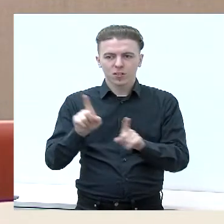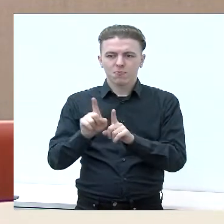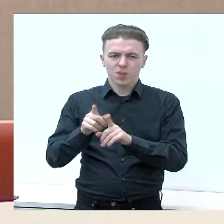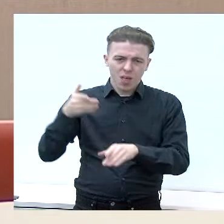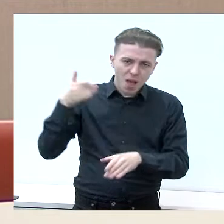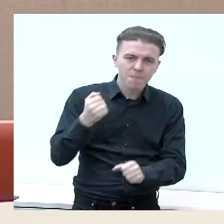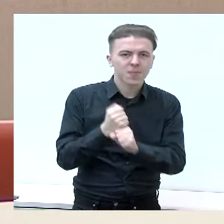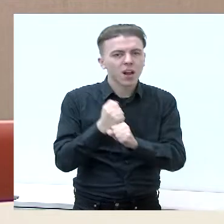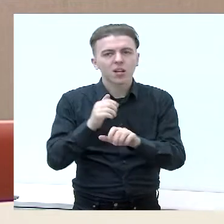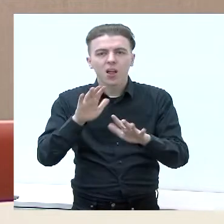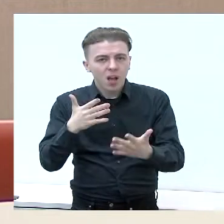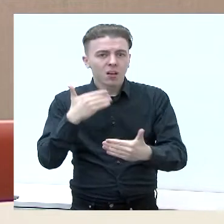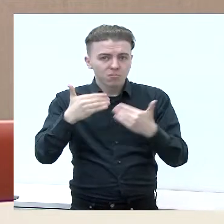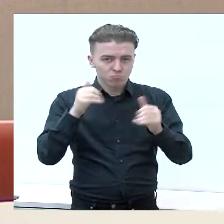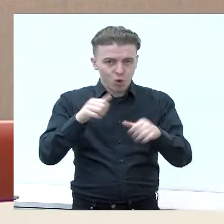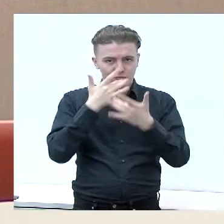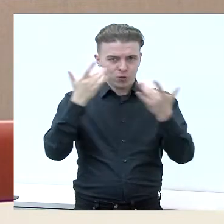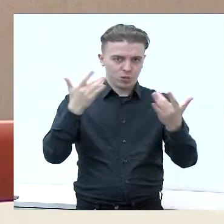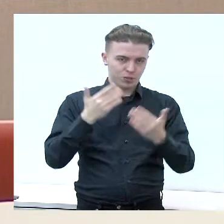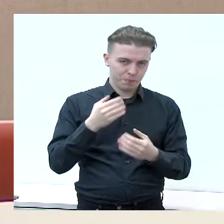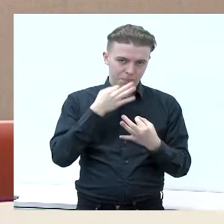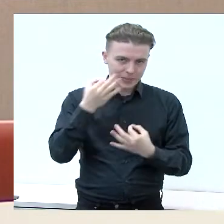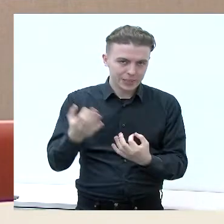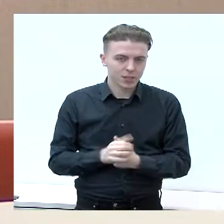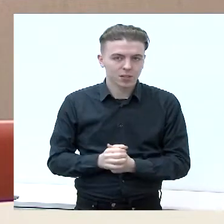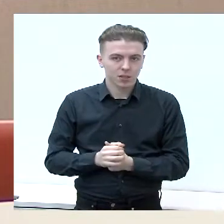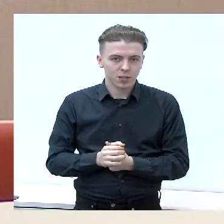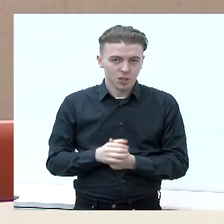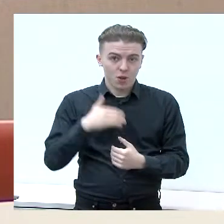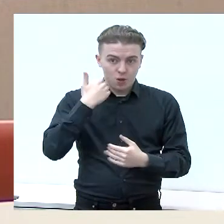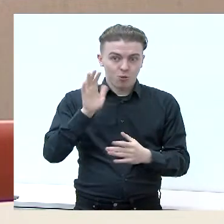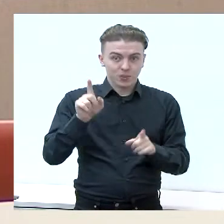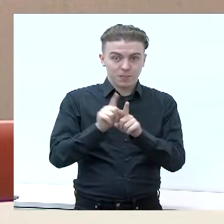galvojom, kad pagerėtų kokybė visų renginių ir mastiškumas.